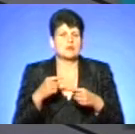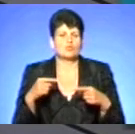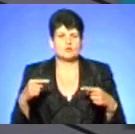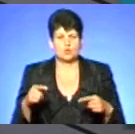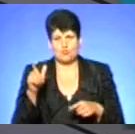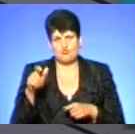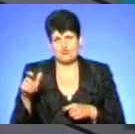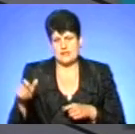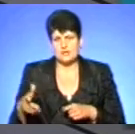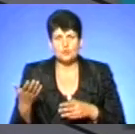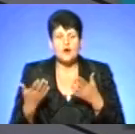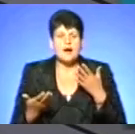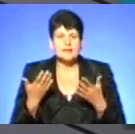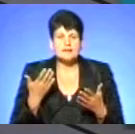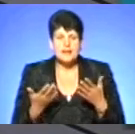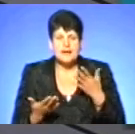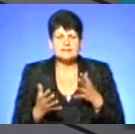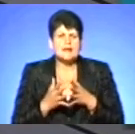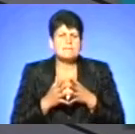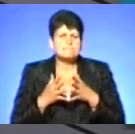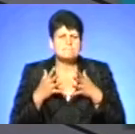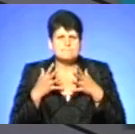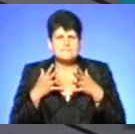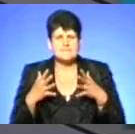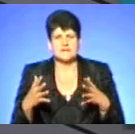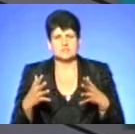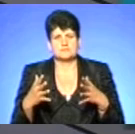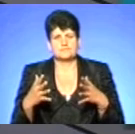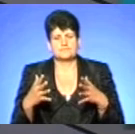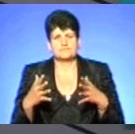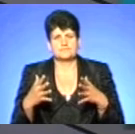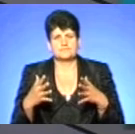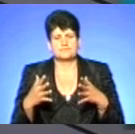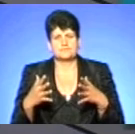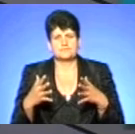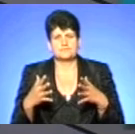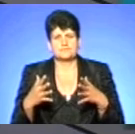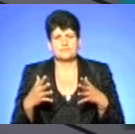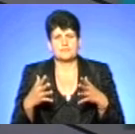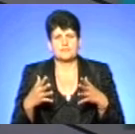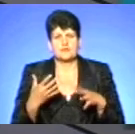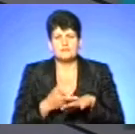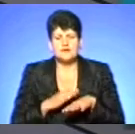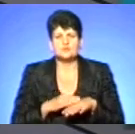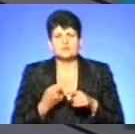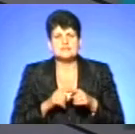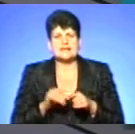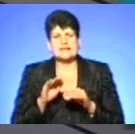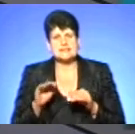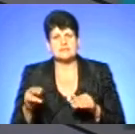діти 2-3, ну, 4 рочки, дуже уразливі постарші люди. В них